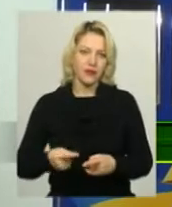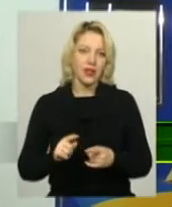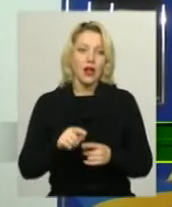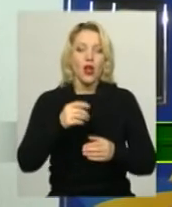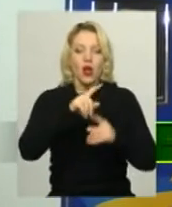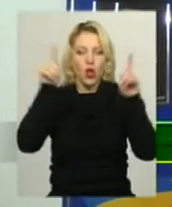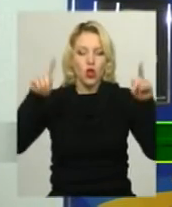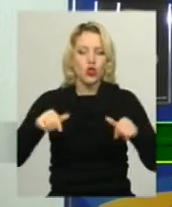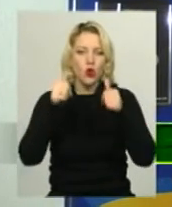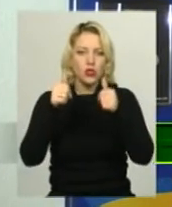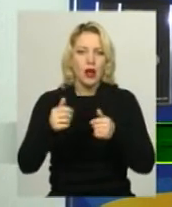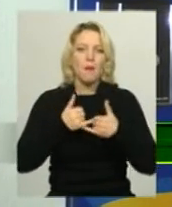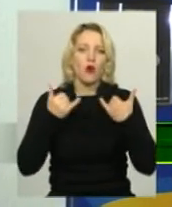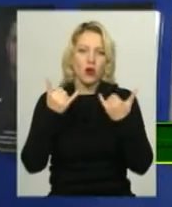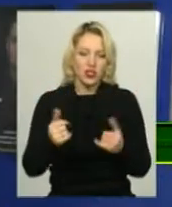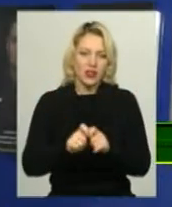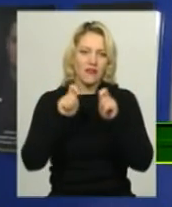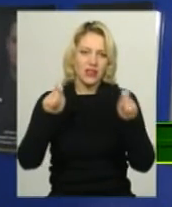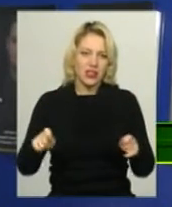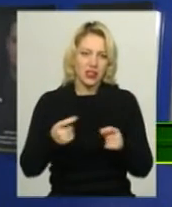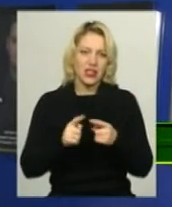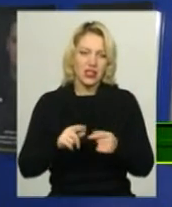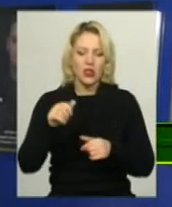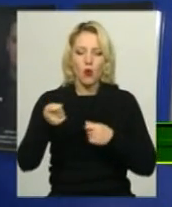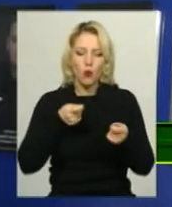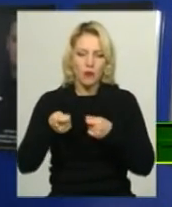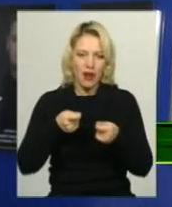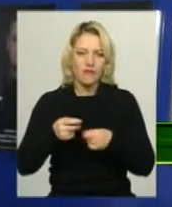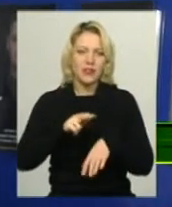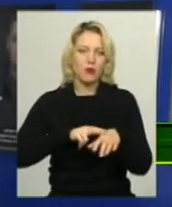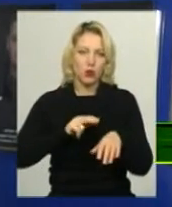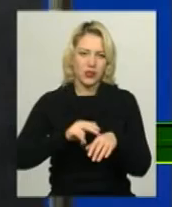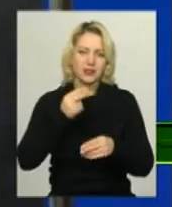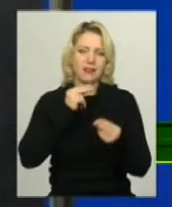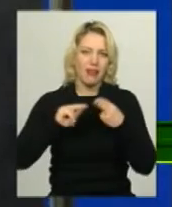пошани кращих працівників відкрили в приміщенні Хмельницького обласного управління патрульної поліції.